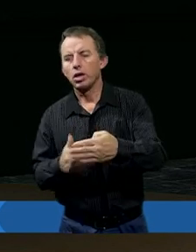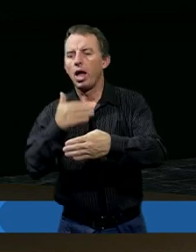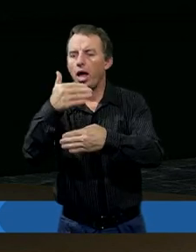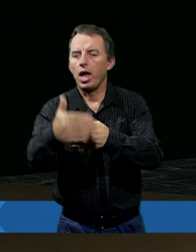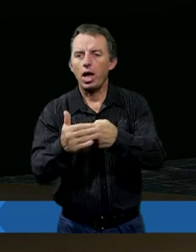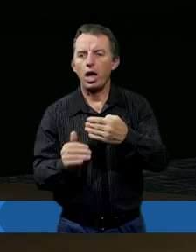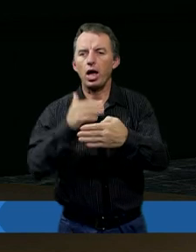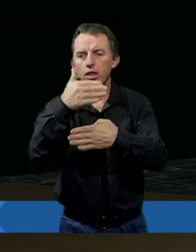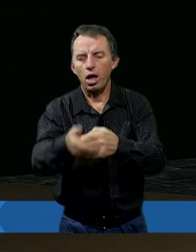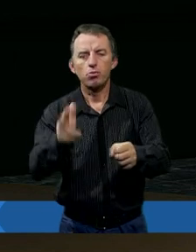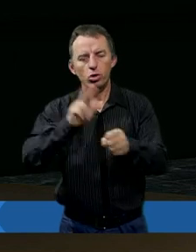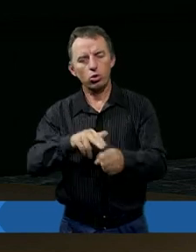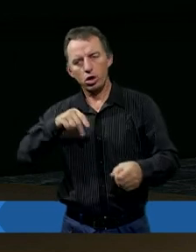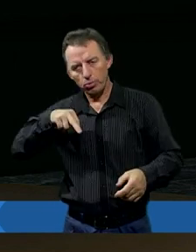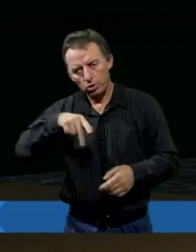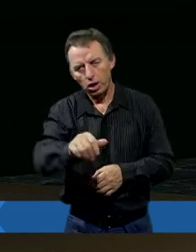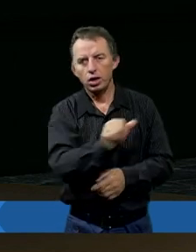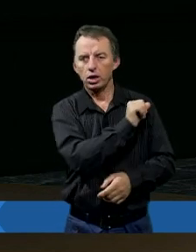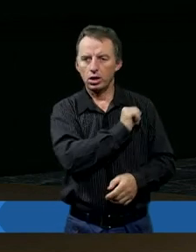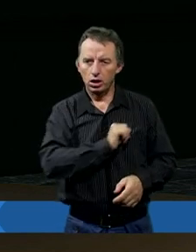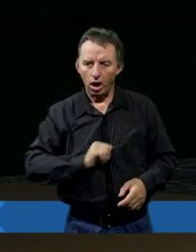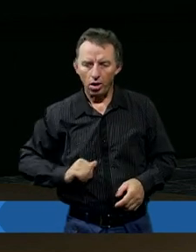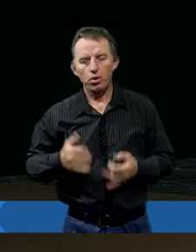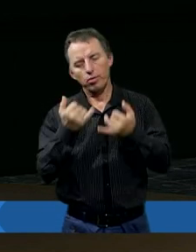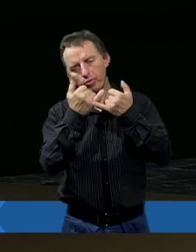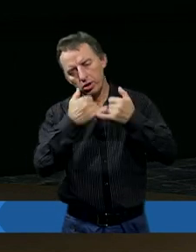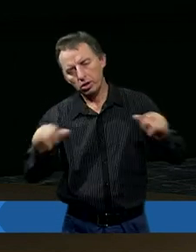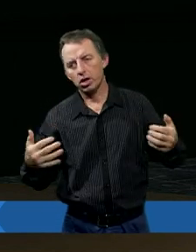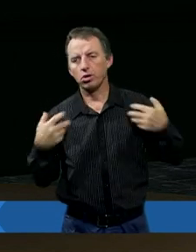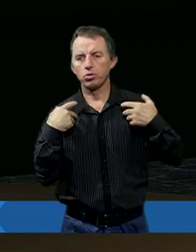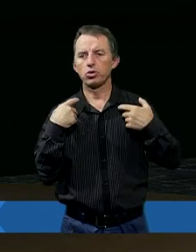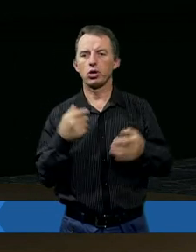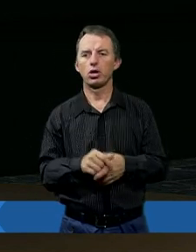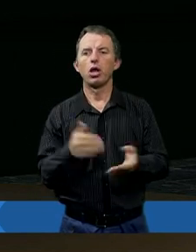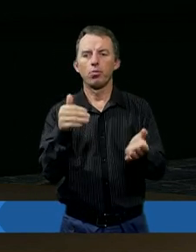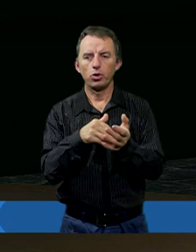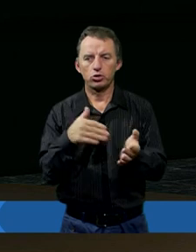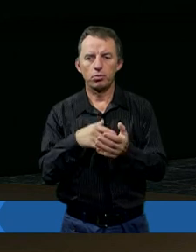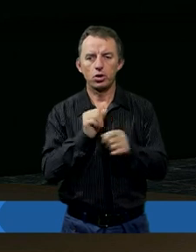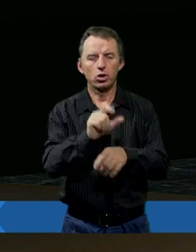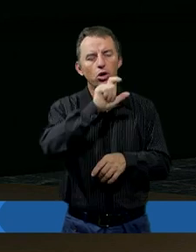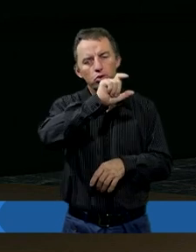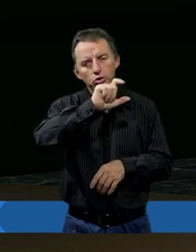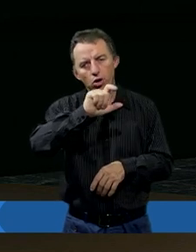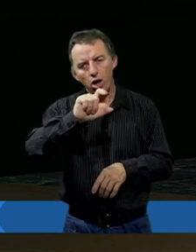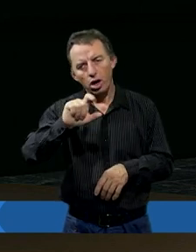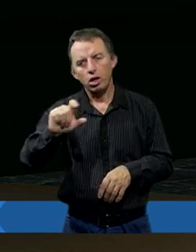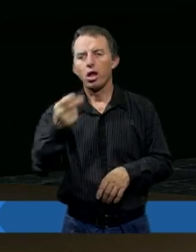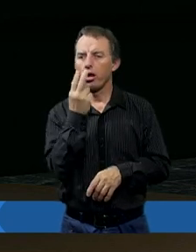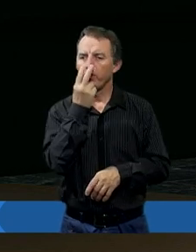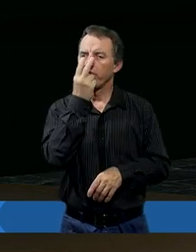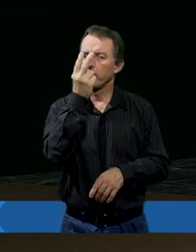żałoby, które trzeba przejść czasami, z latami. Inaczej to wygląda. Ale tutaj jest potrzebny czas. Z tego, co